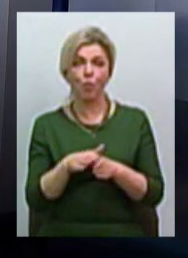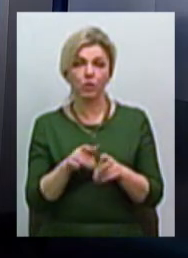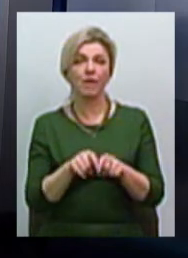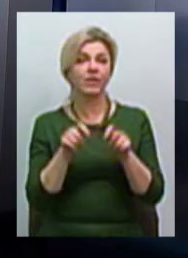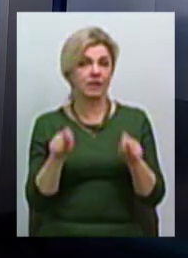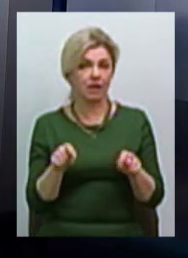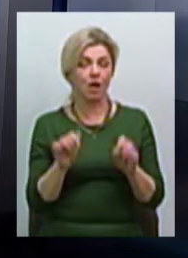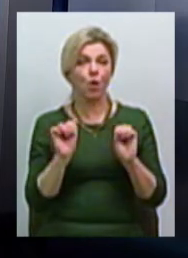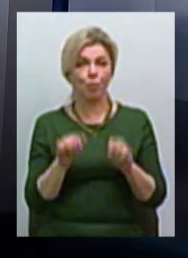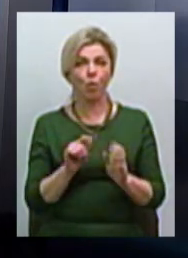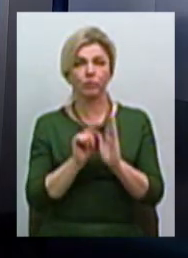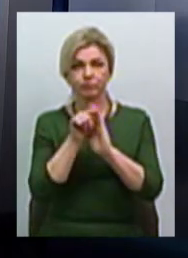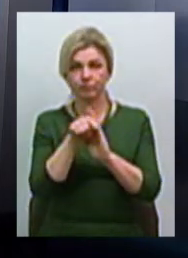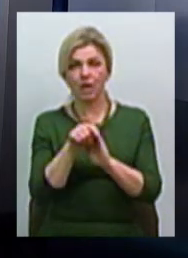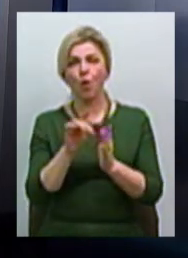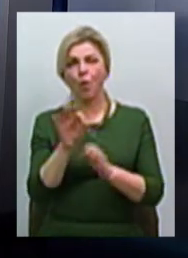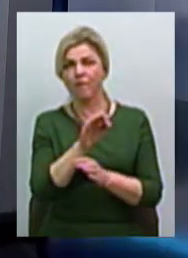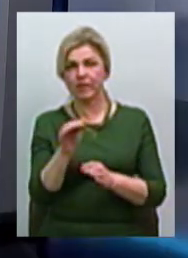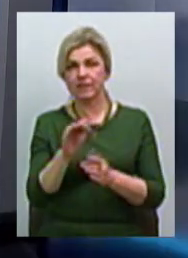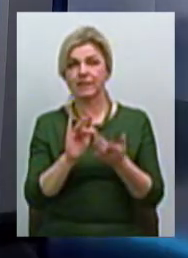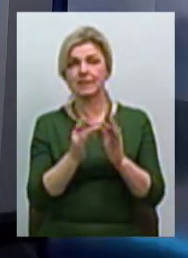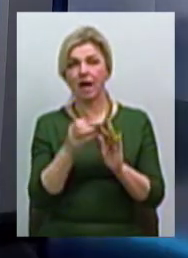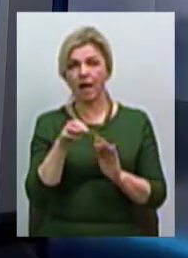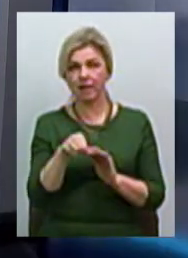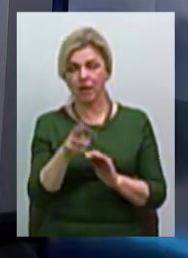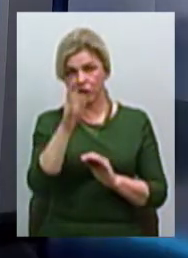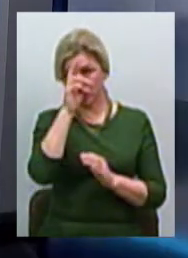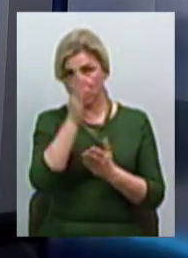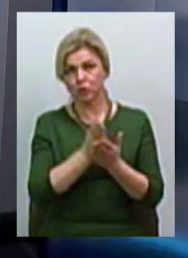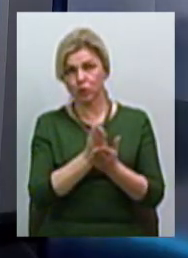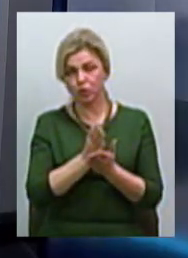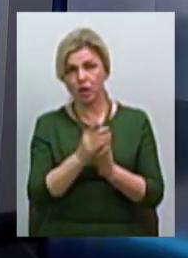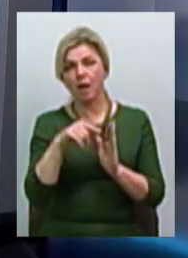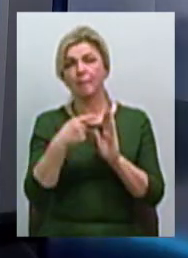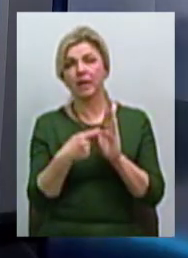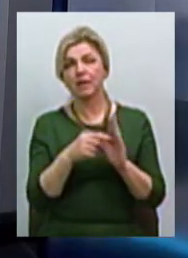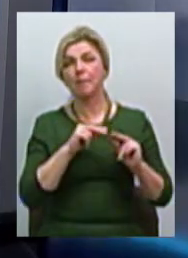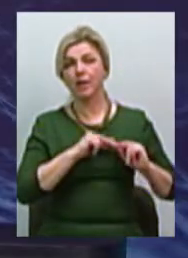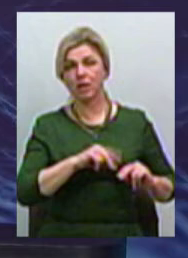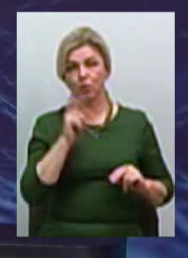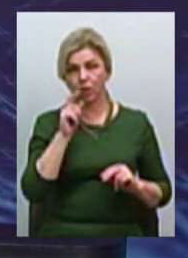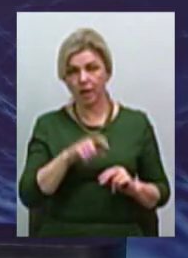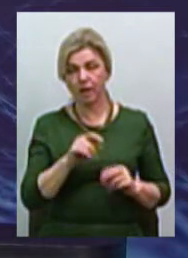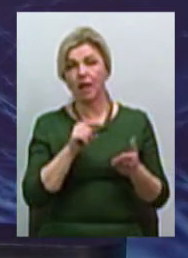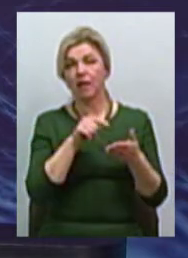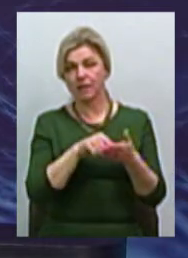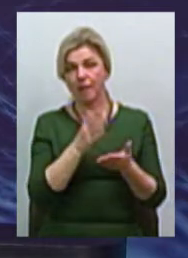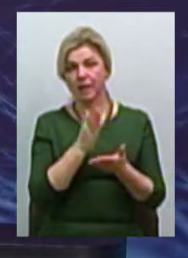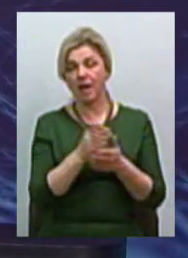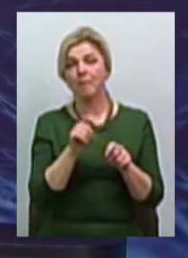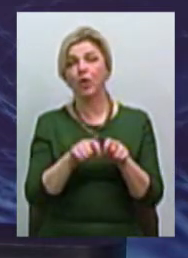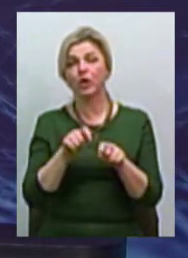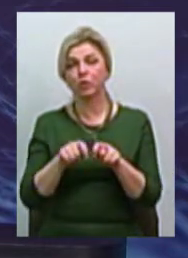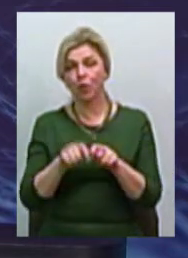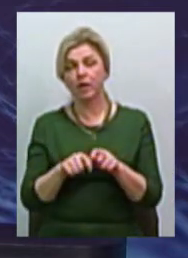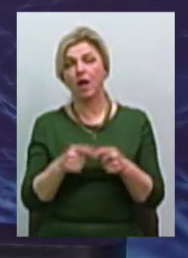Тобто, можна зайти на офіційний сайт Державної служби з питань праці України, і там є моніторинг. Моніторинг,